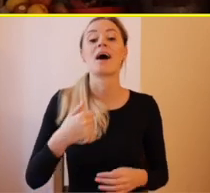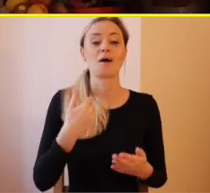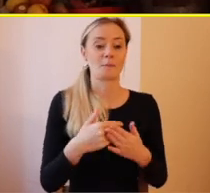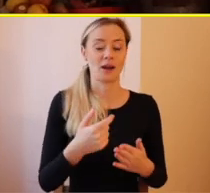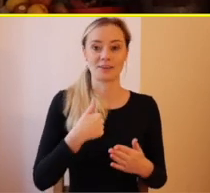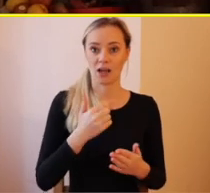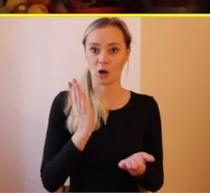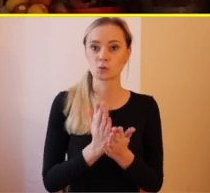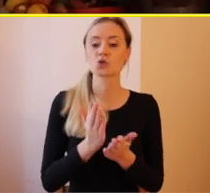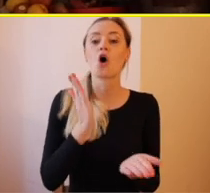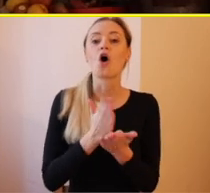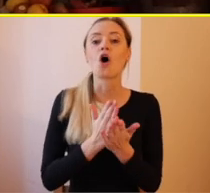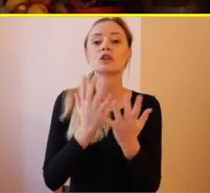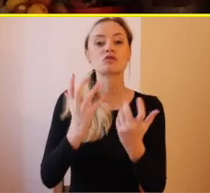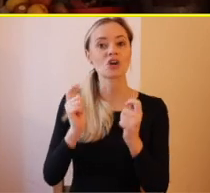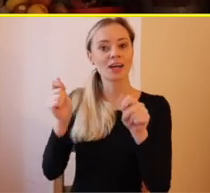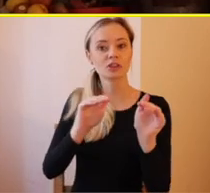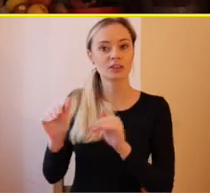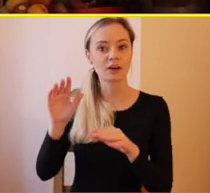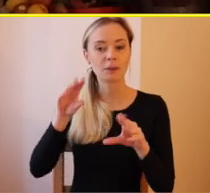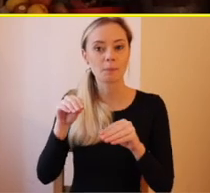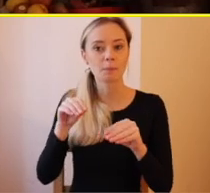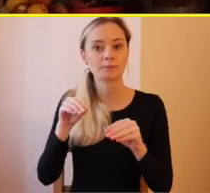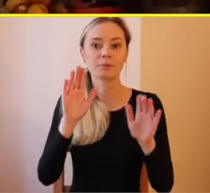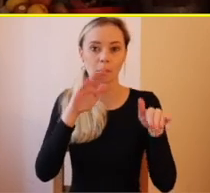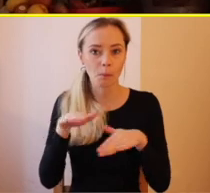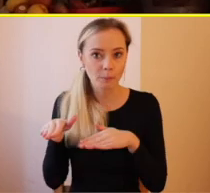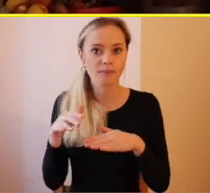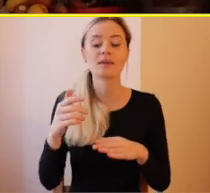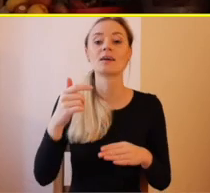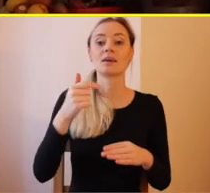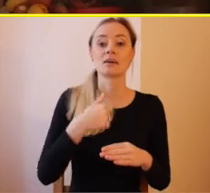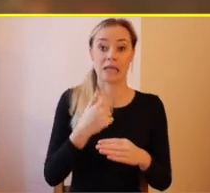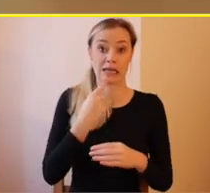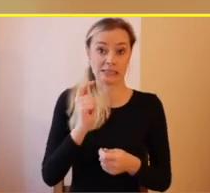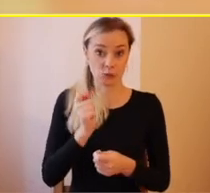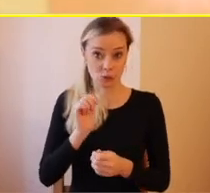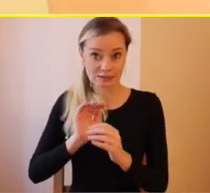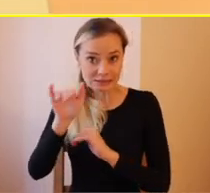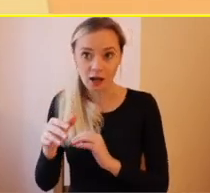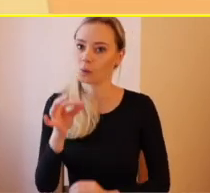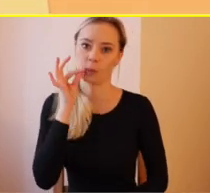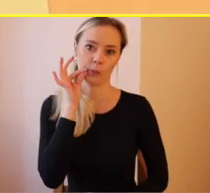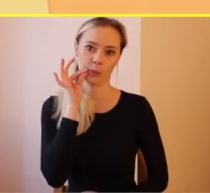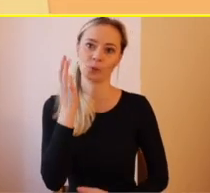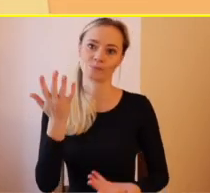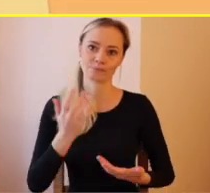working visa, ani na turistické visa. A proste museli...